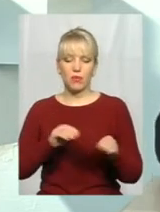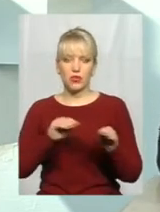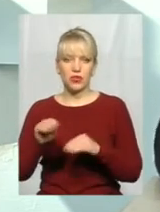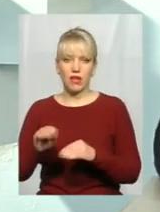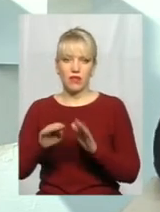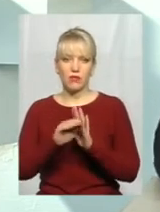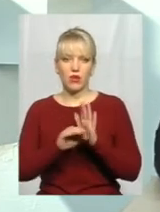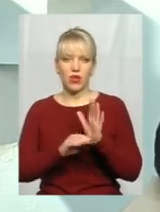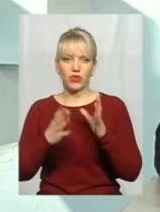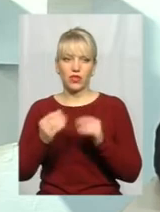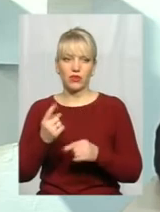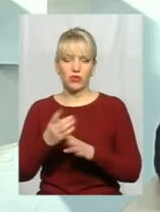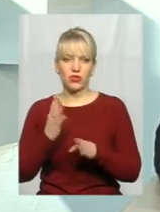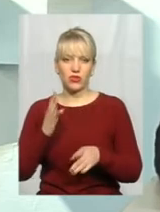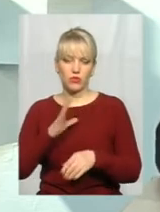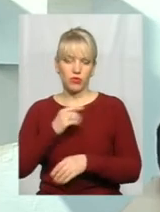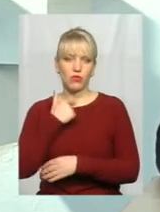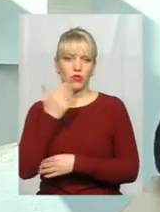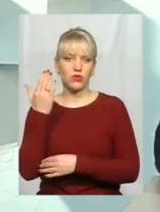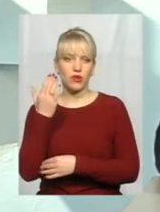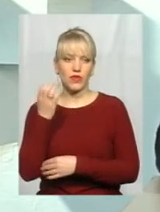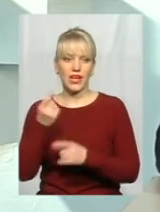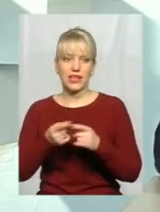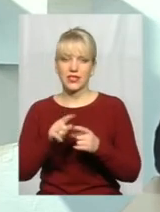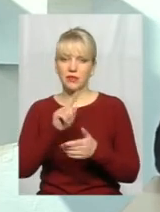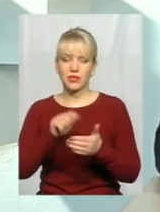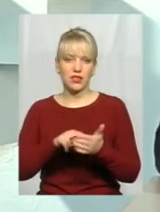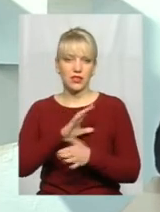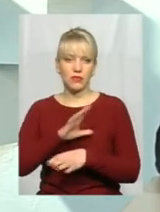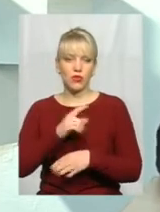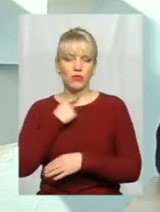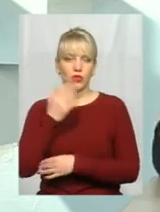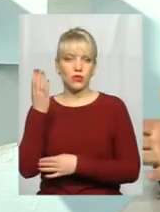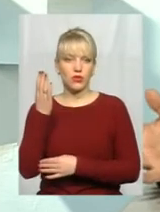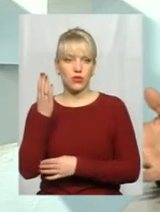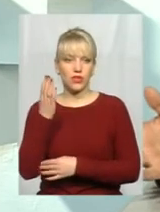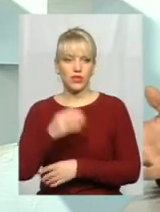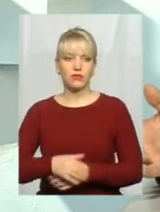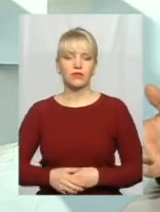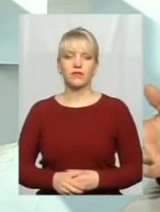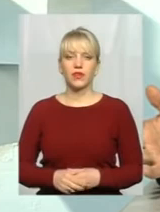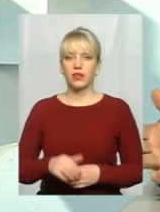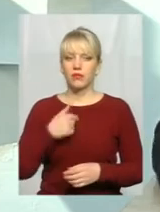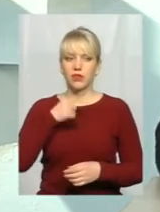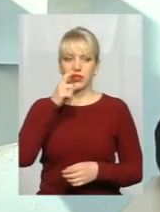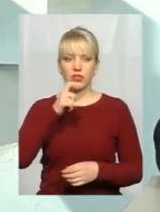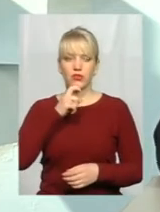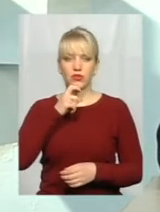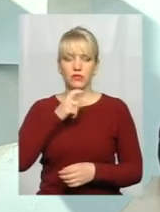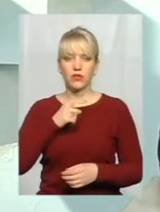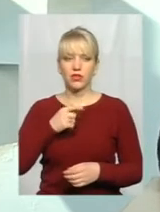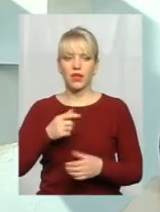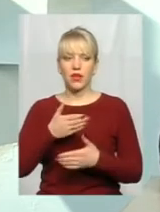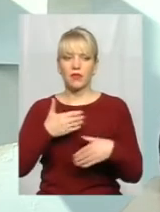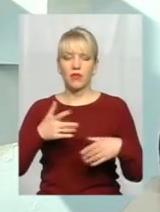першочергово. Було проголосовано. А це питання не було проголосовано. І мені не зрозуміло. Тобто, ми